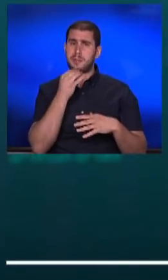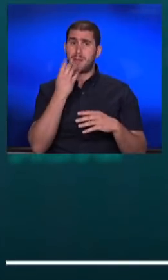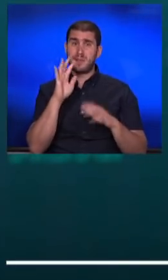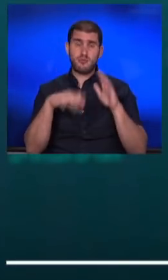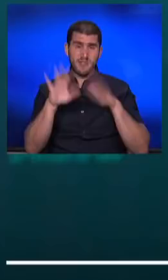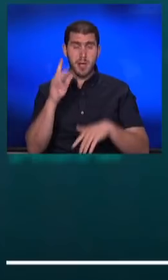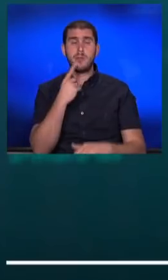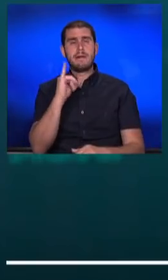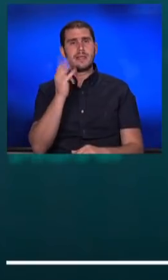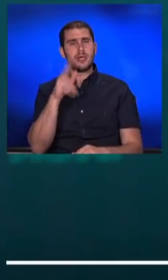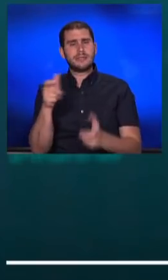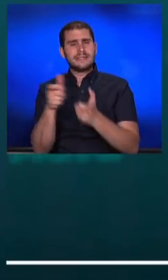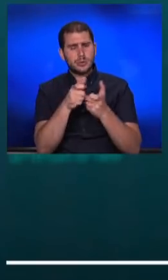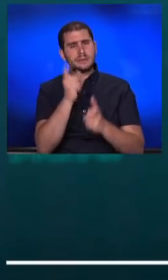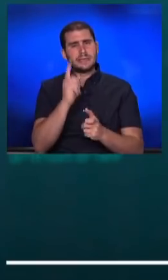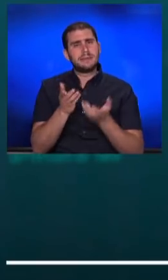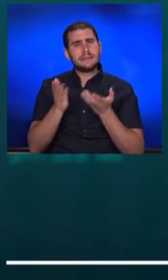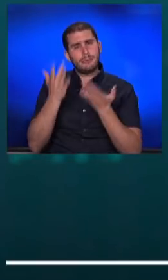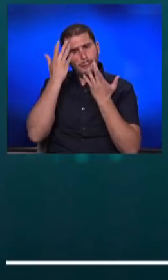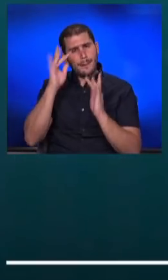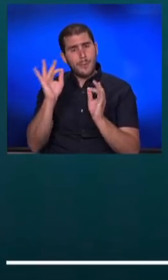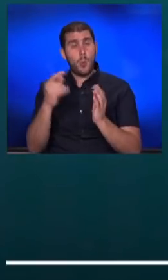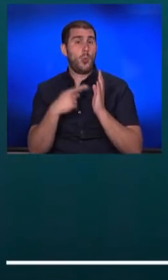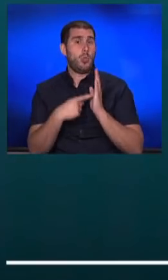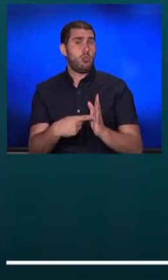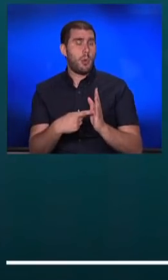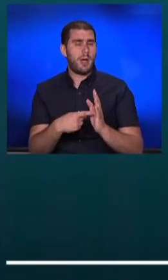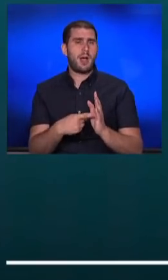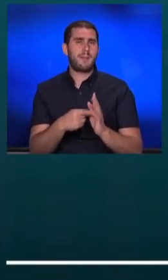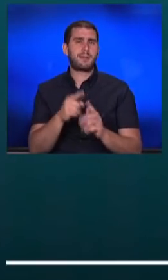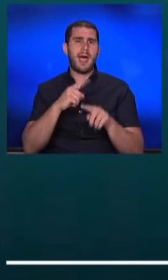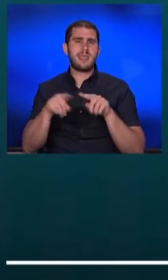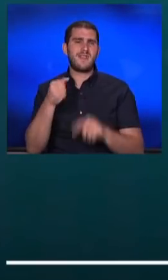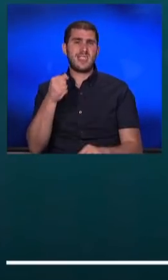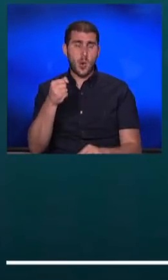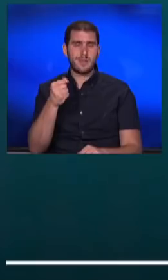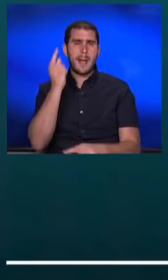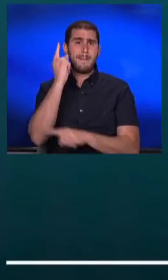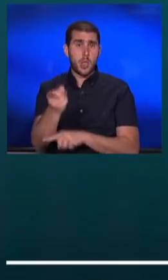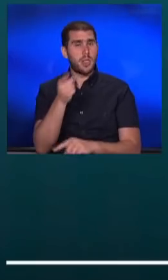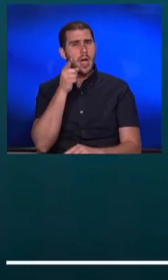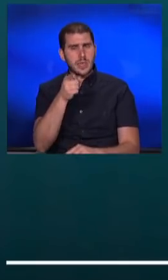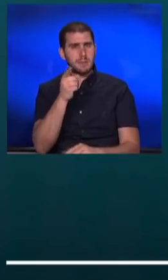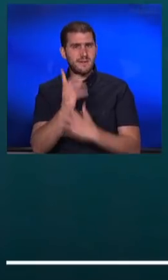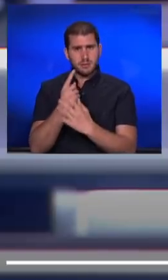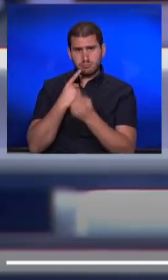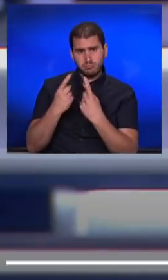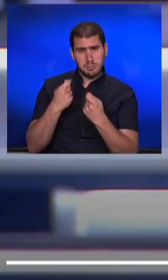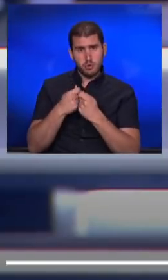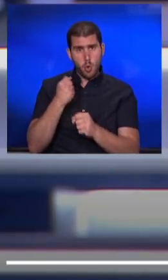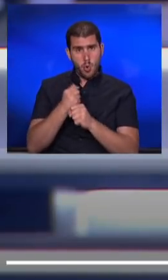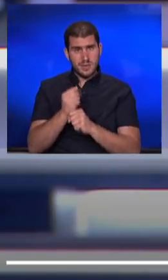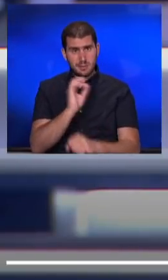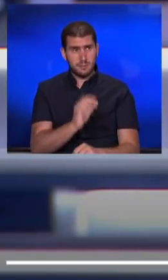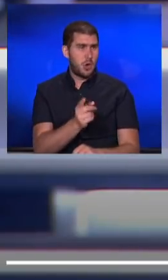אמרו, יש סקטורים שיצטרכו סיוע מיוחד, למשל ענפי התיירות והמלונאות. אתם באיזשהו שיח איתם לגבי העובדים שלכם?